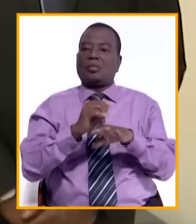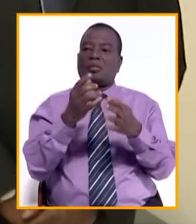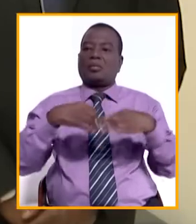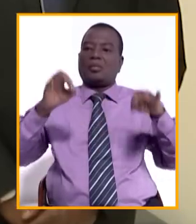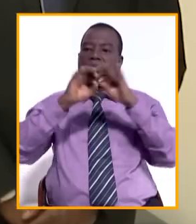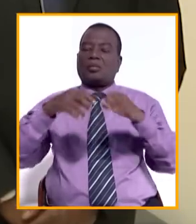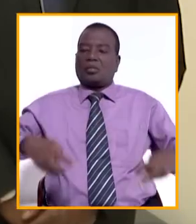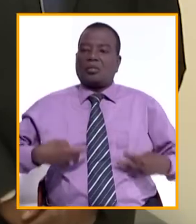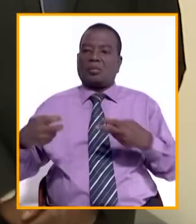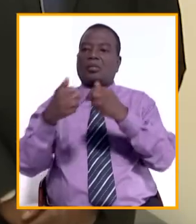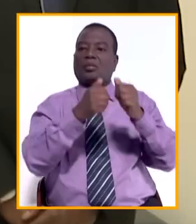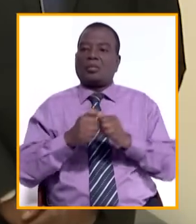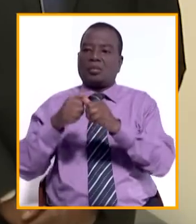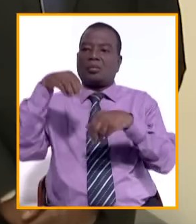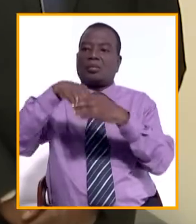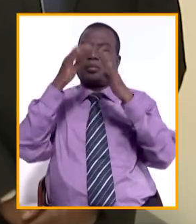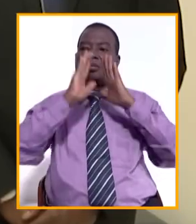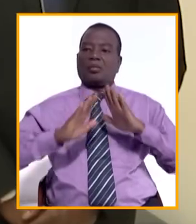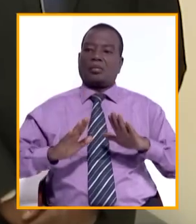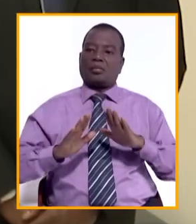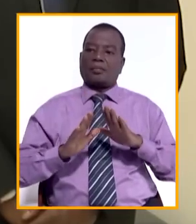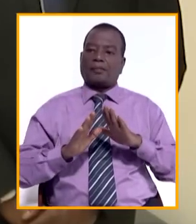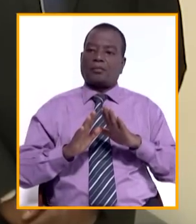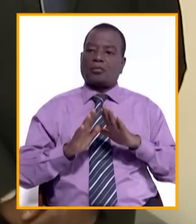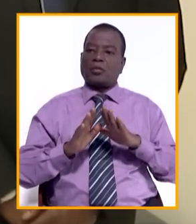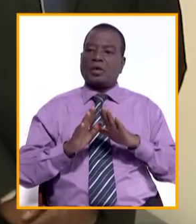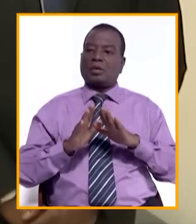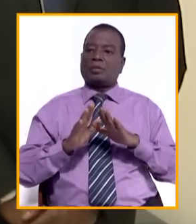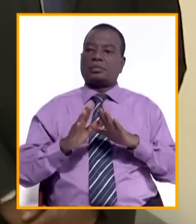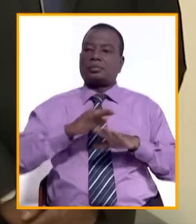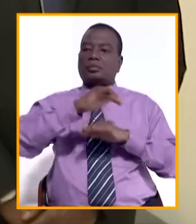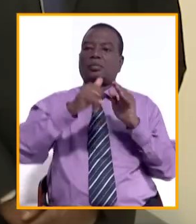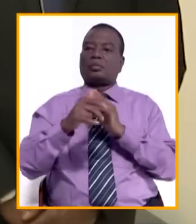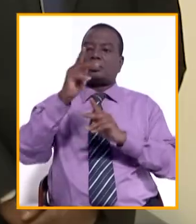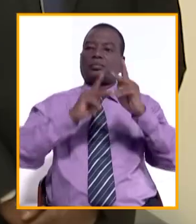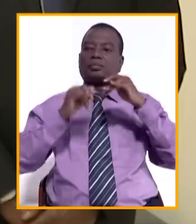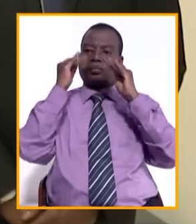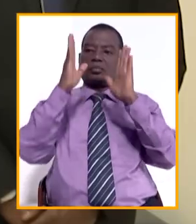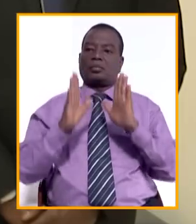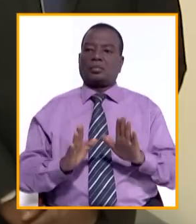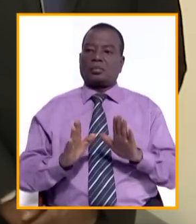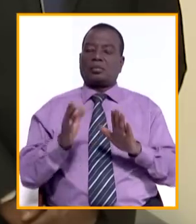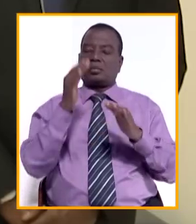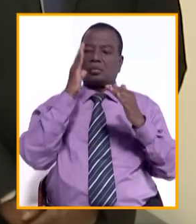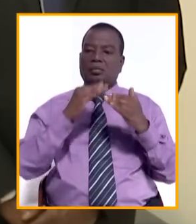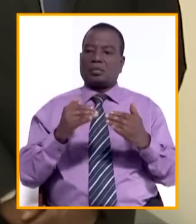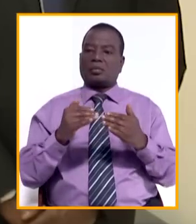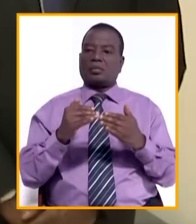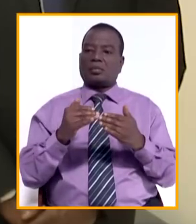valeurs de vivre ensemble dans la paix. Tout le peuple ivoirien s'est fait honneur